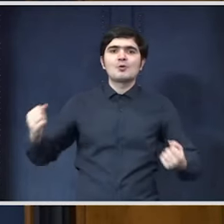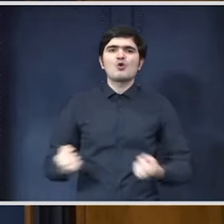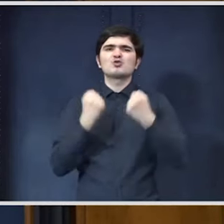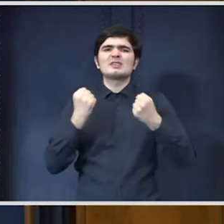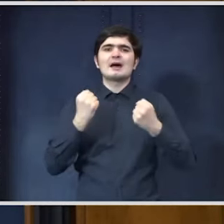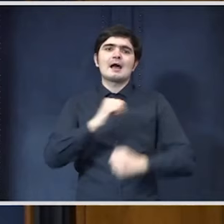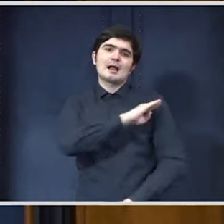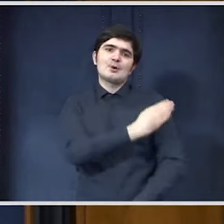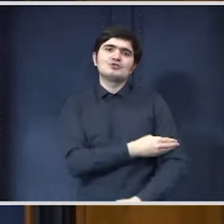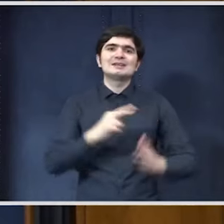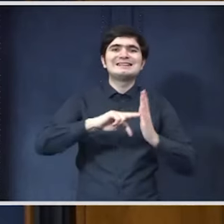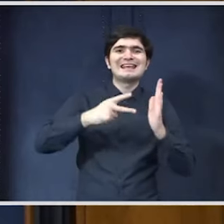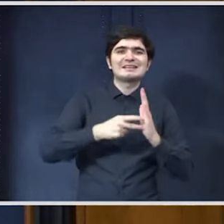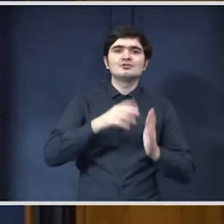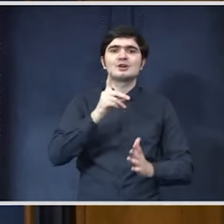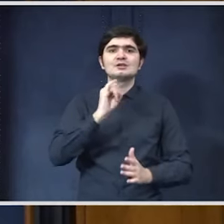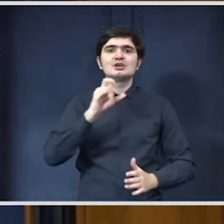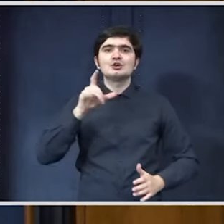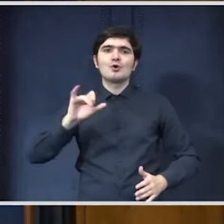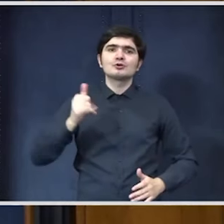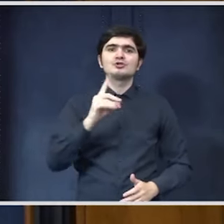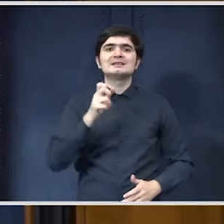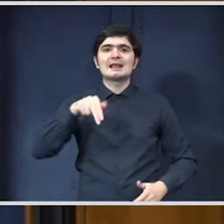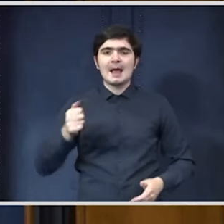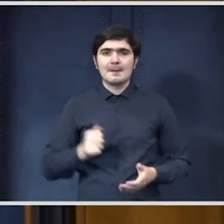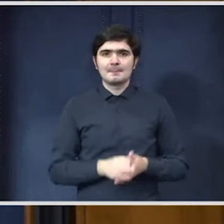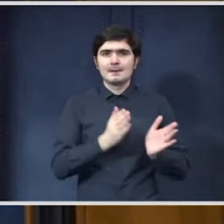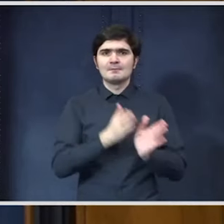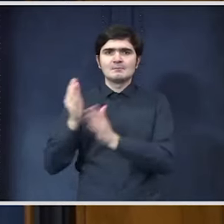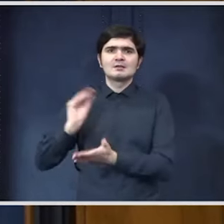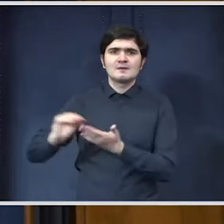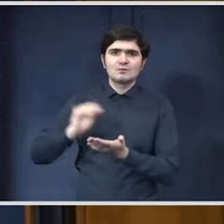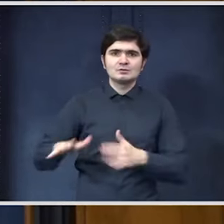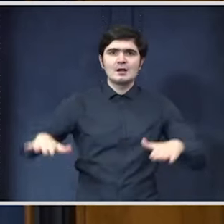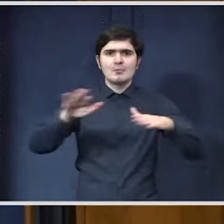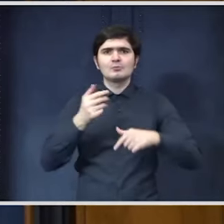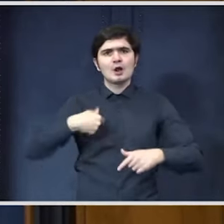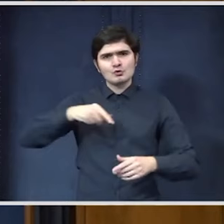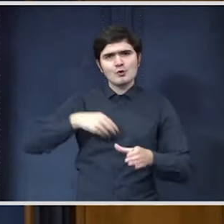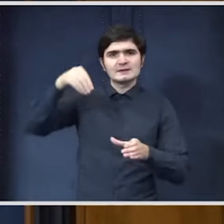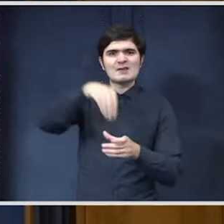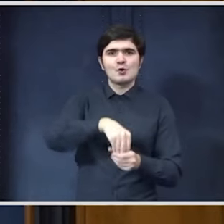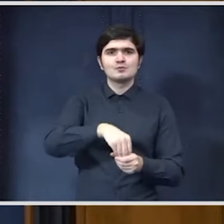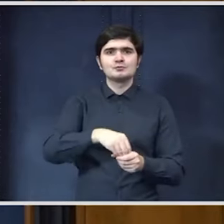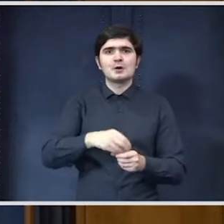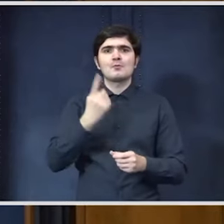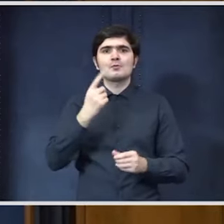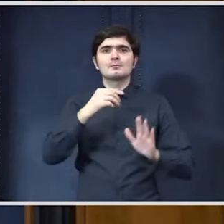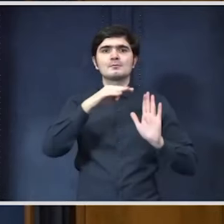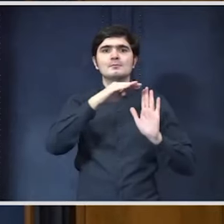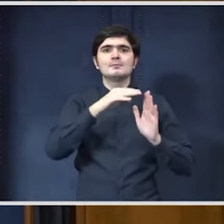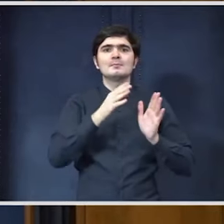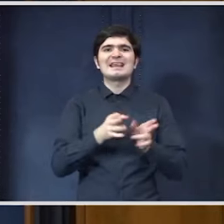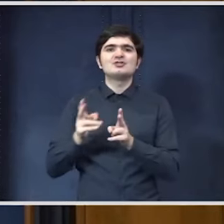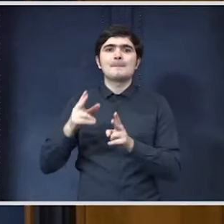ADNA și DICOT. Pe partea de funcție publică, vom introduce în regim pilot la